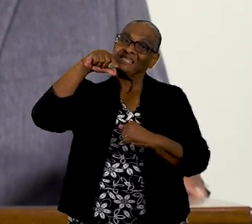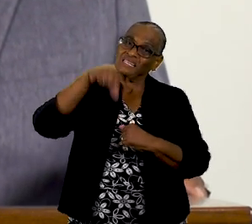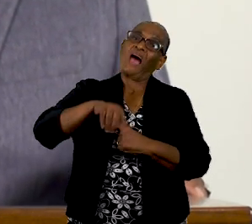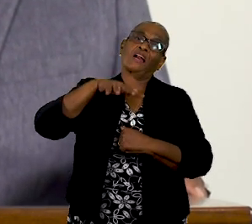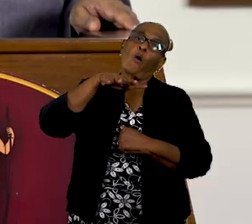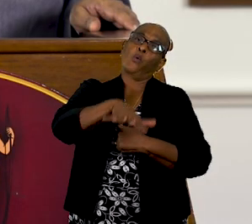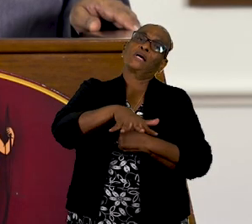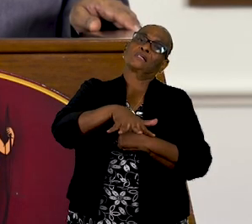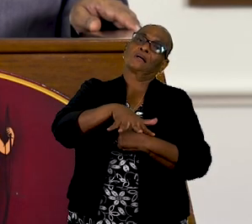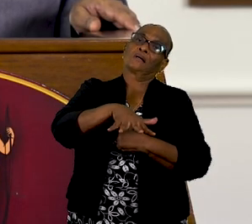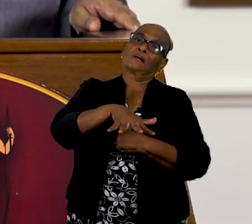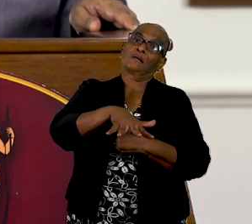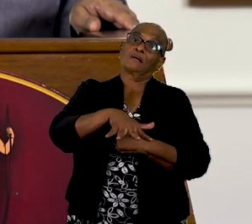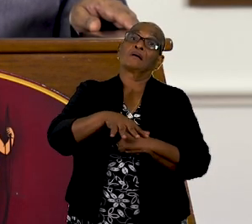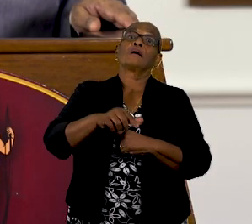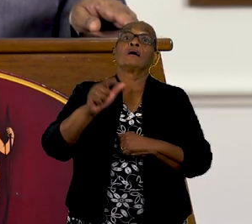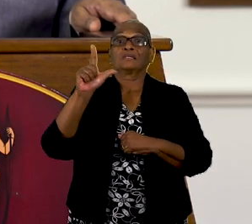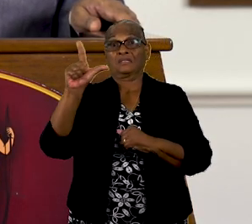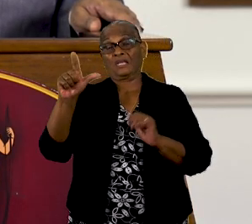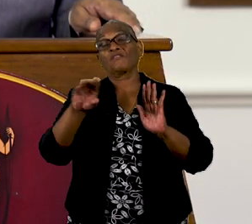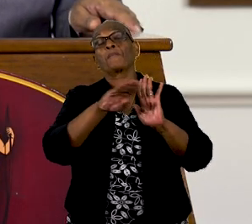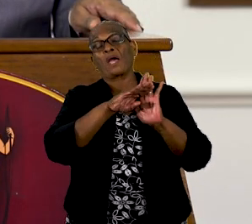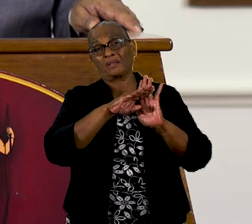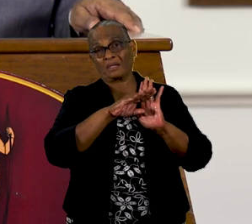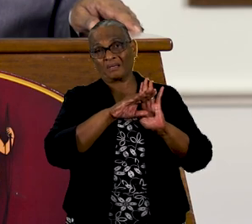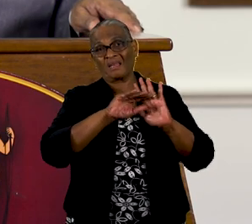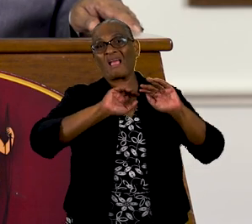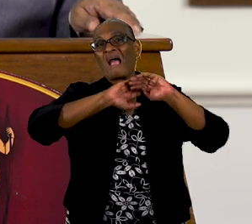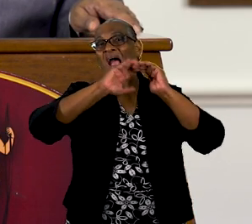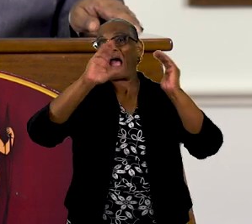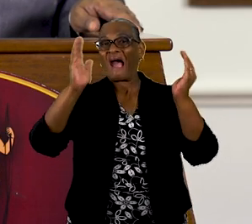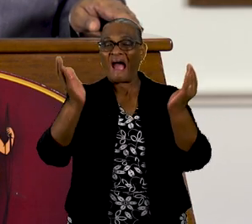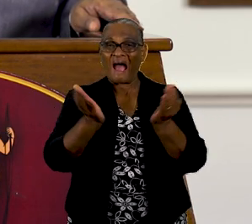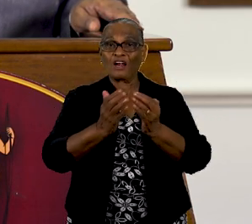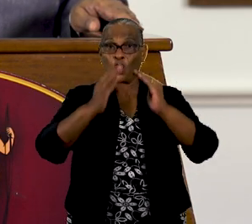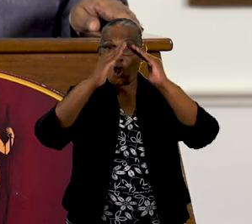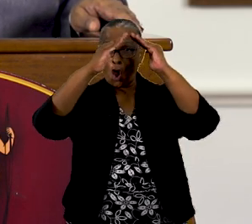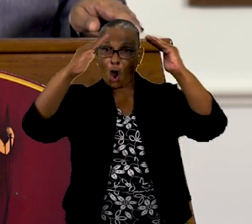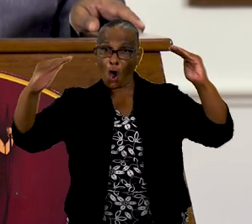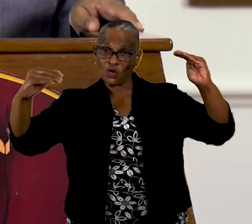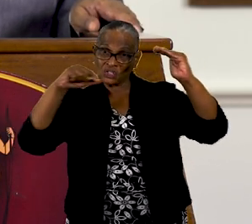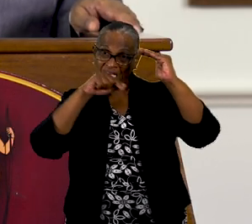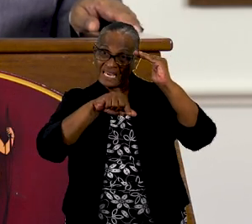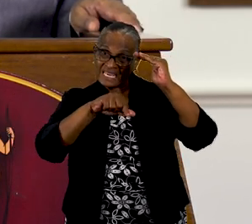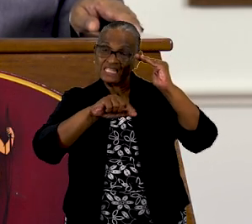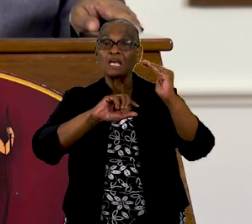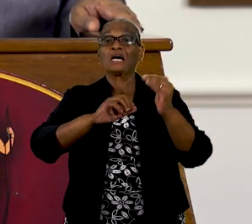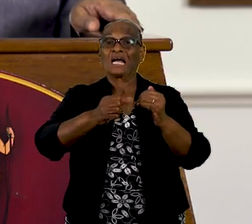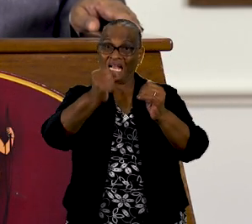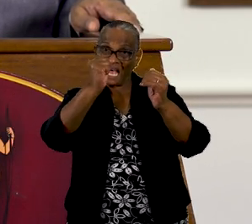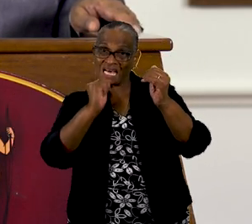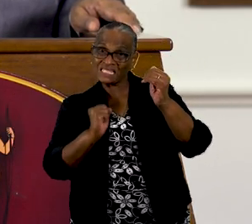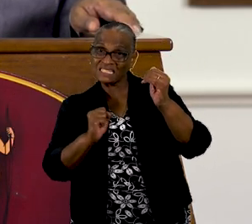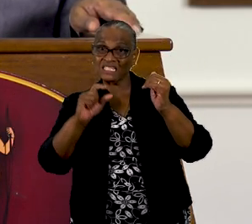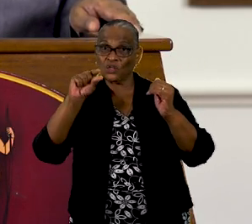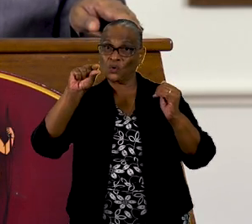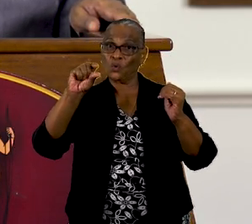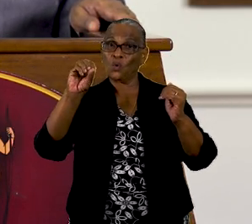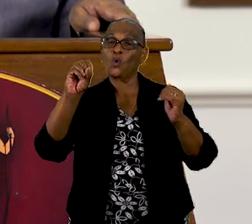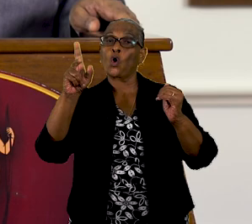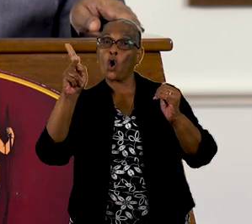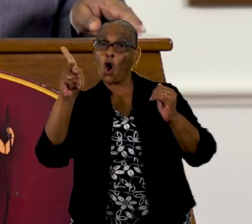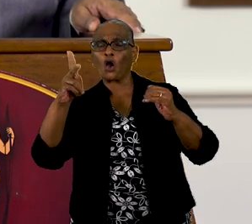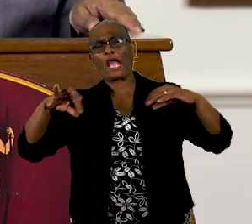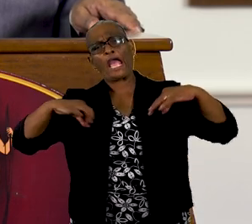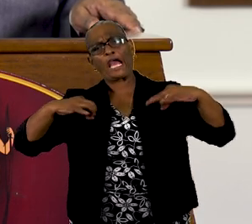personen. Maatregel 7. Alle besloten faciliteiten, zoals casinos, gok-